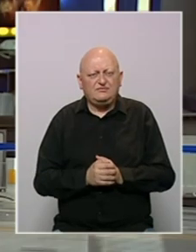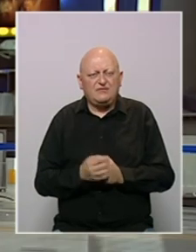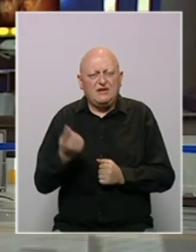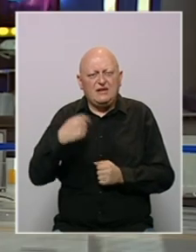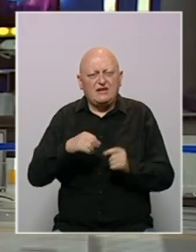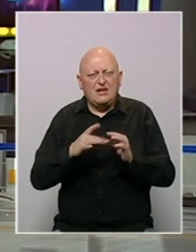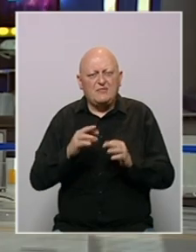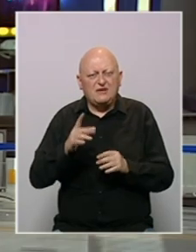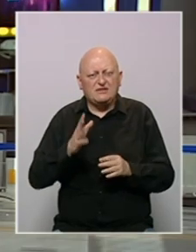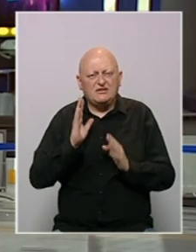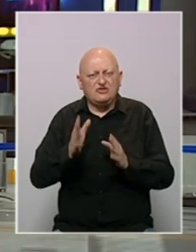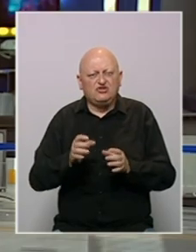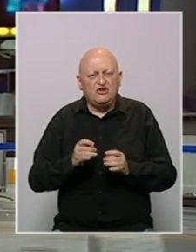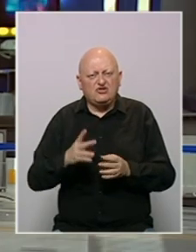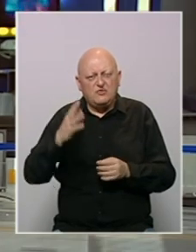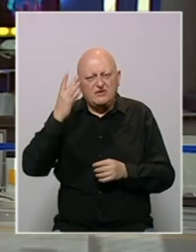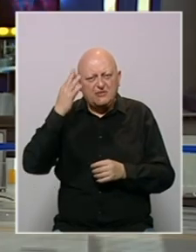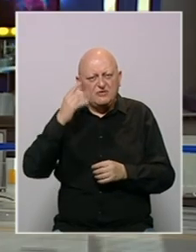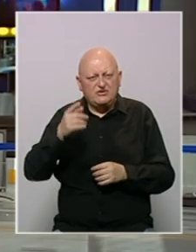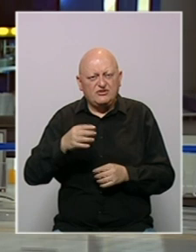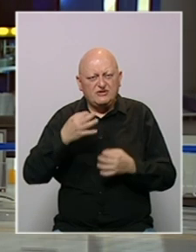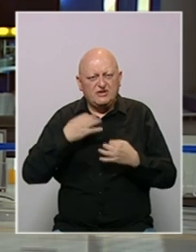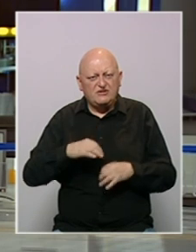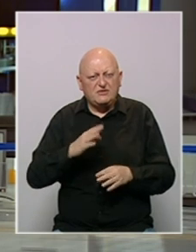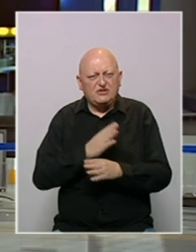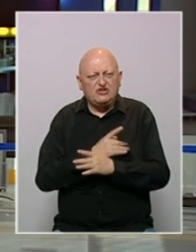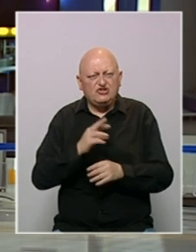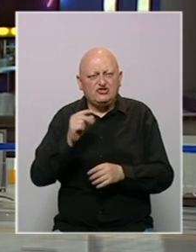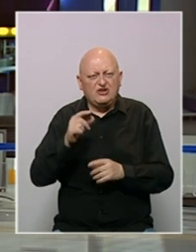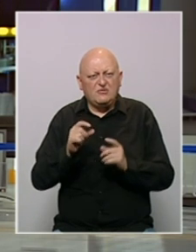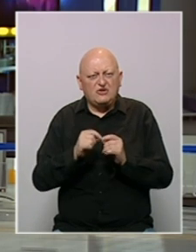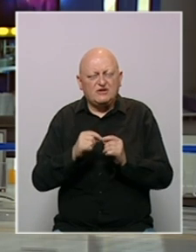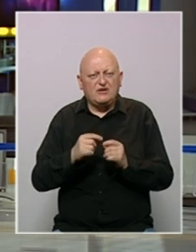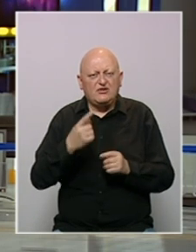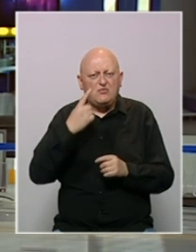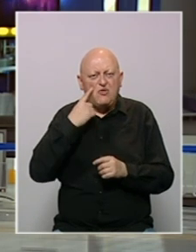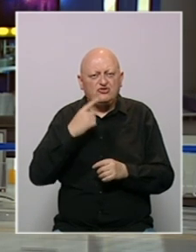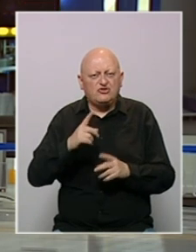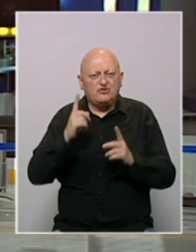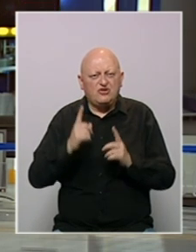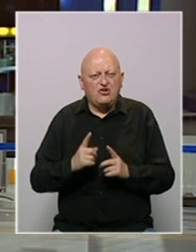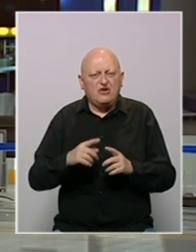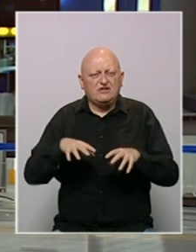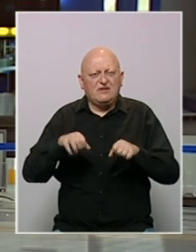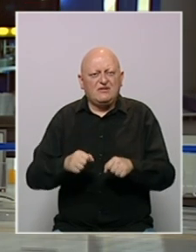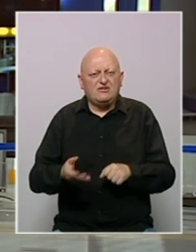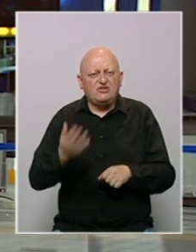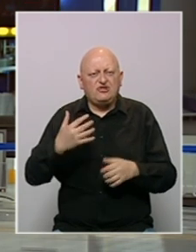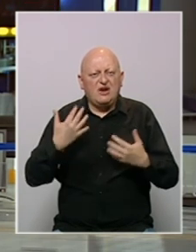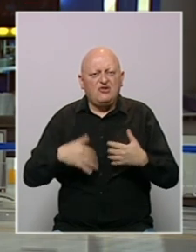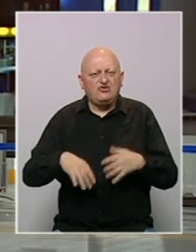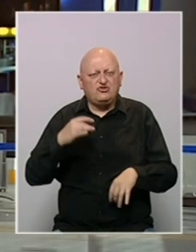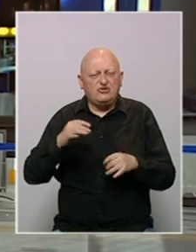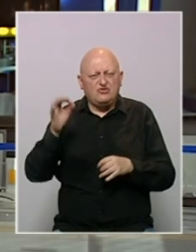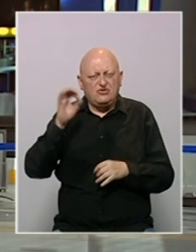Hiljade brazilaca izašlo je na ulice zbog zabrinutosti da će predsjednik Jair Bolsonaro pokušati da ostane na vlasti